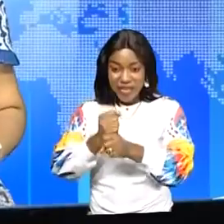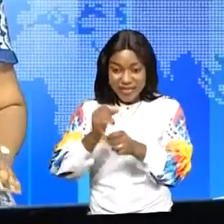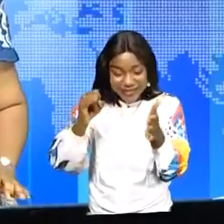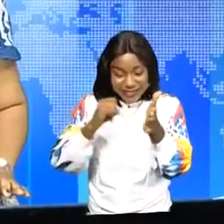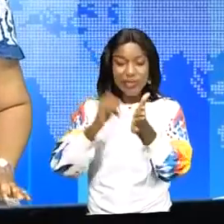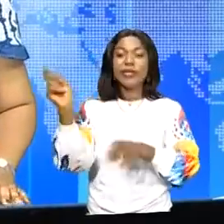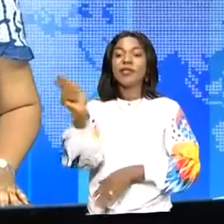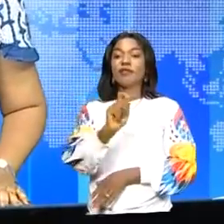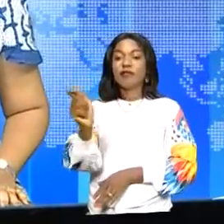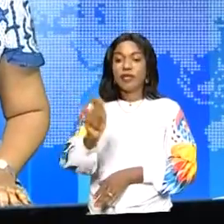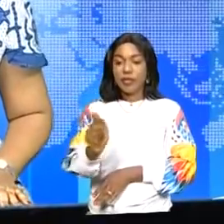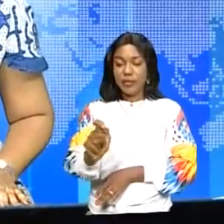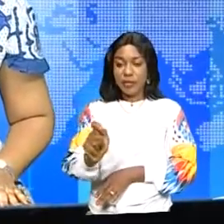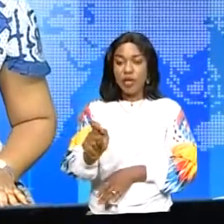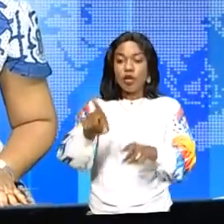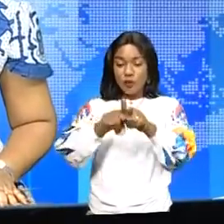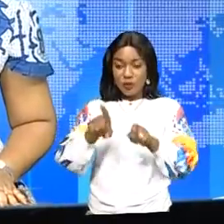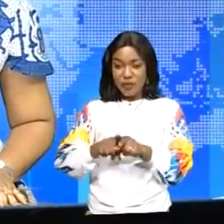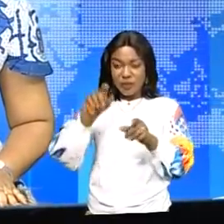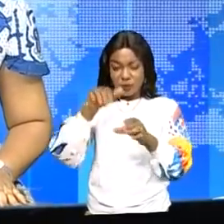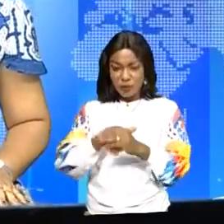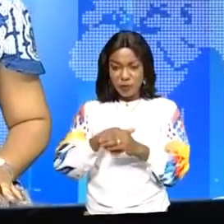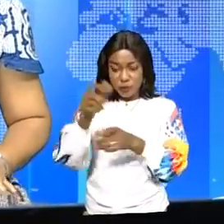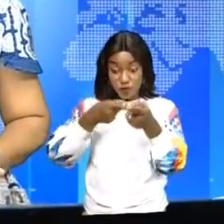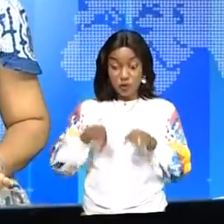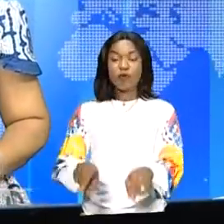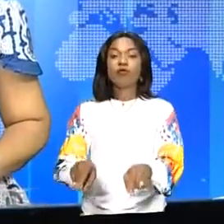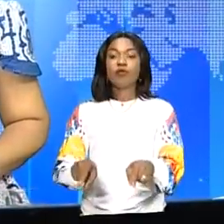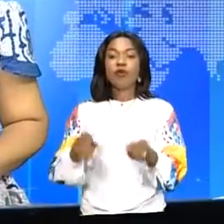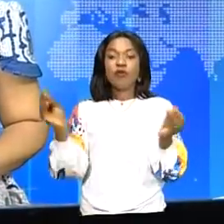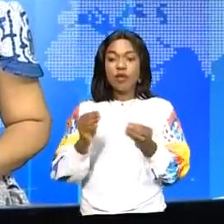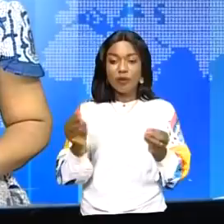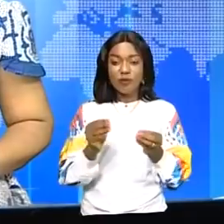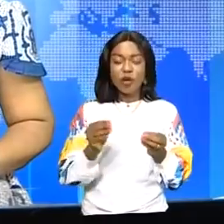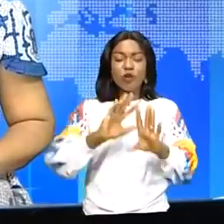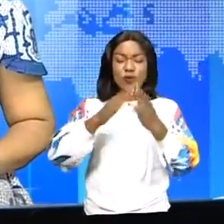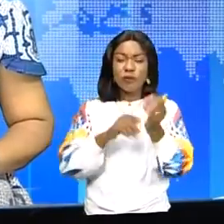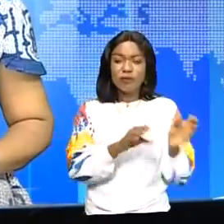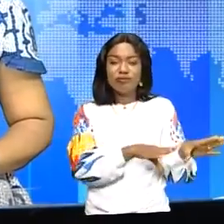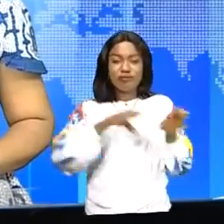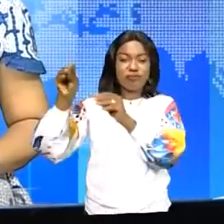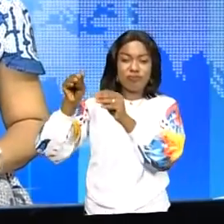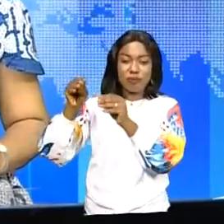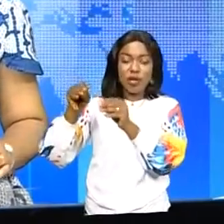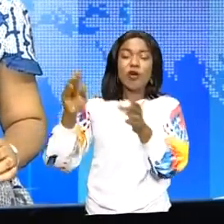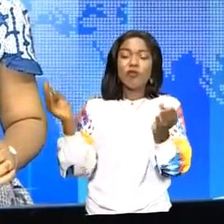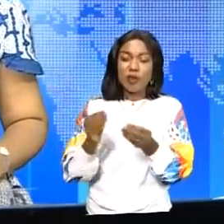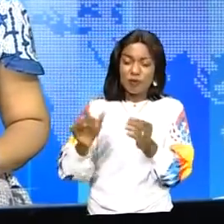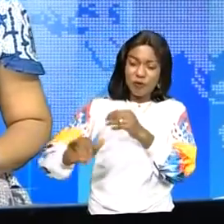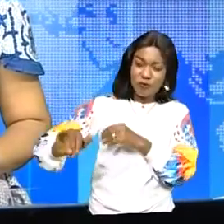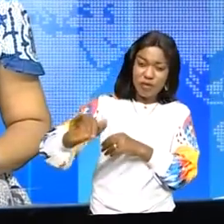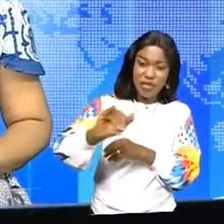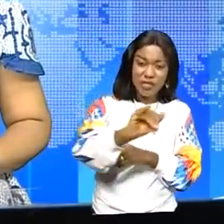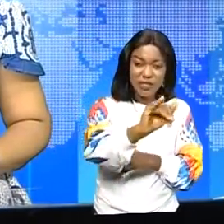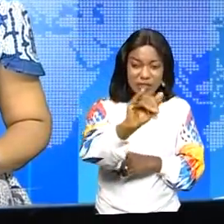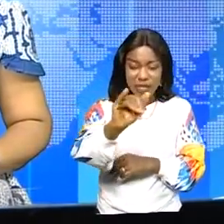Nkamba, Nouvelle-Jérosalem au Congo central. Et pour rendre aisé le voyage, l'office de route réhabilite les 70 km de